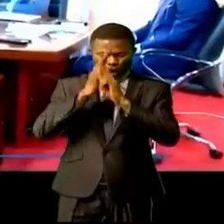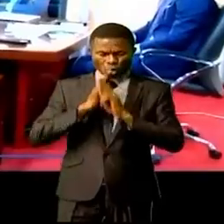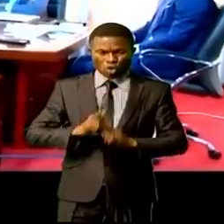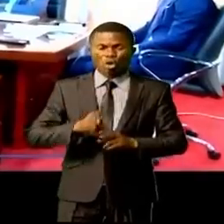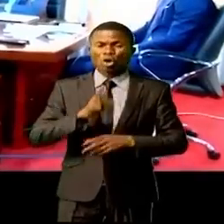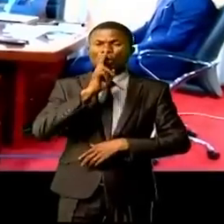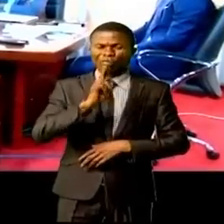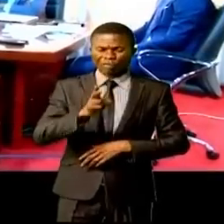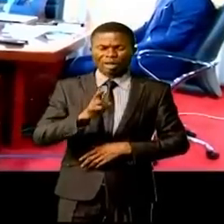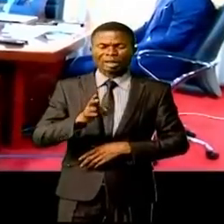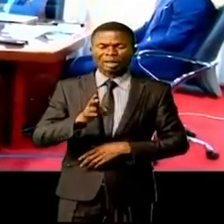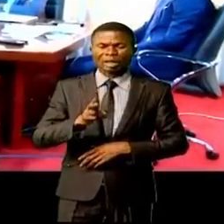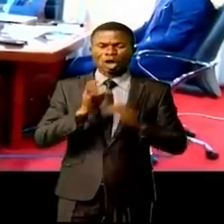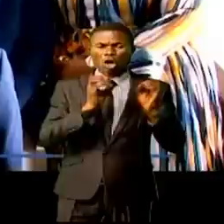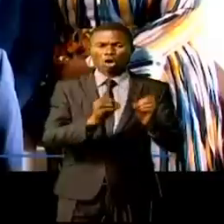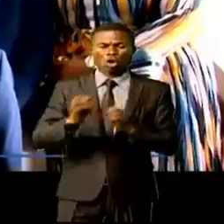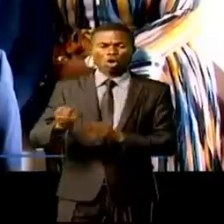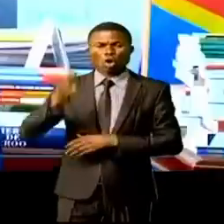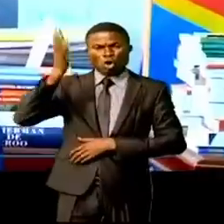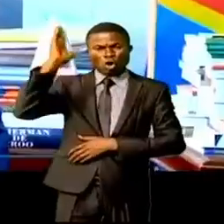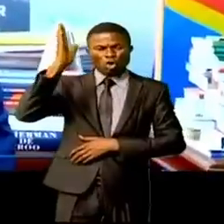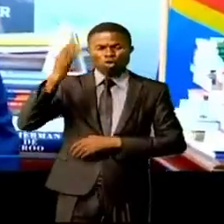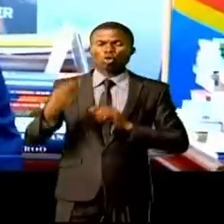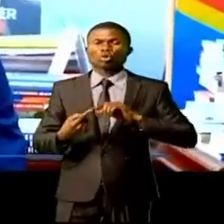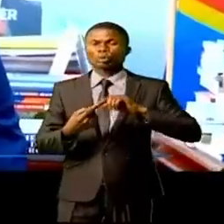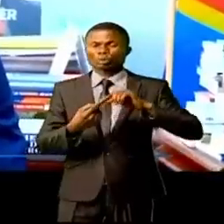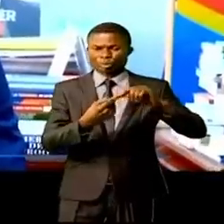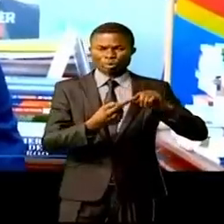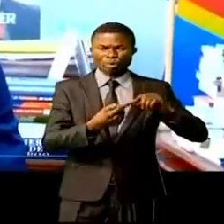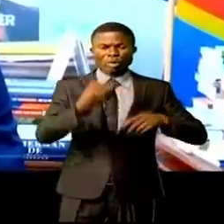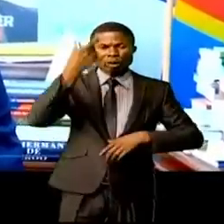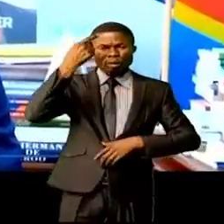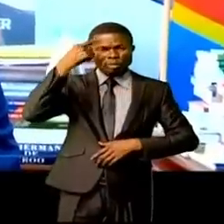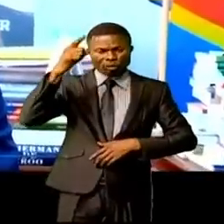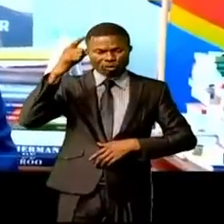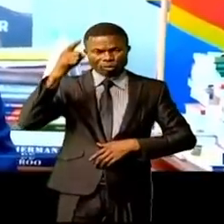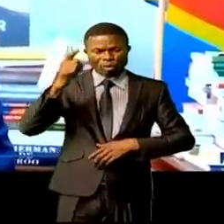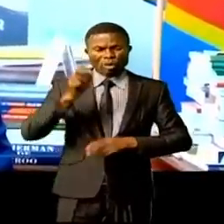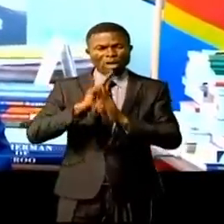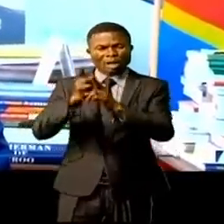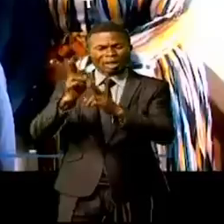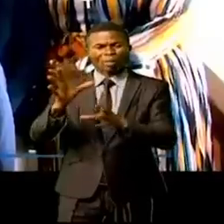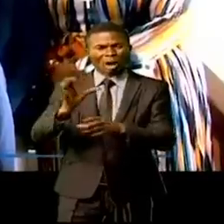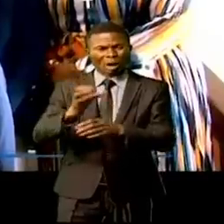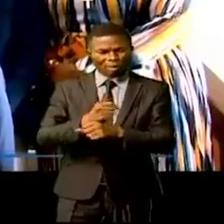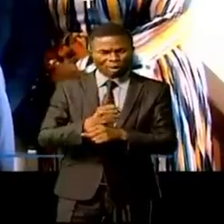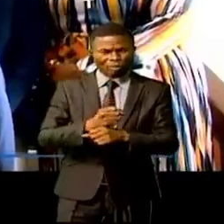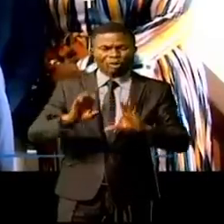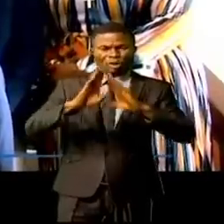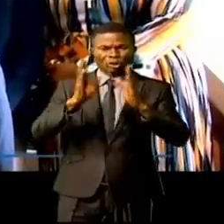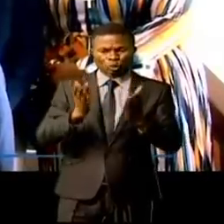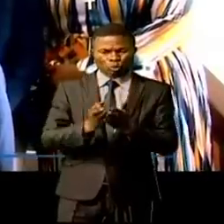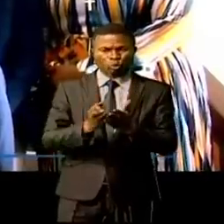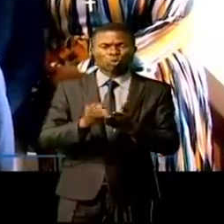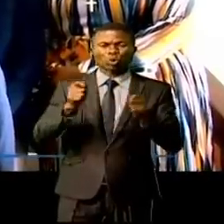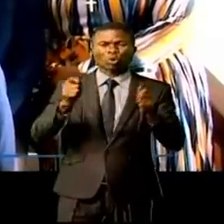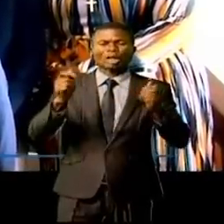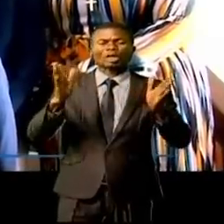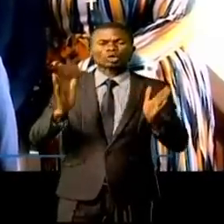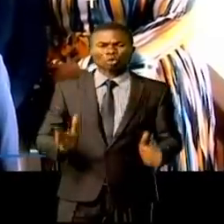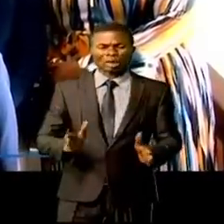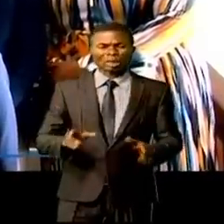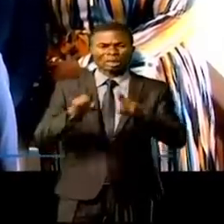organiser un congrès extraordinaire pour la restructuration de ces structures et